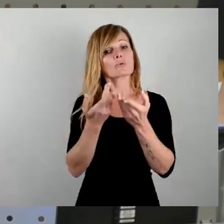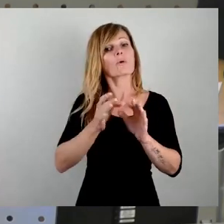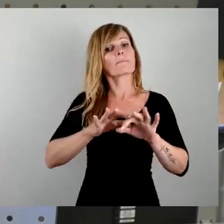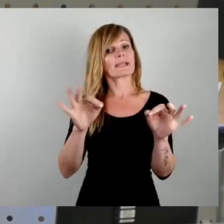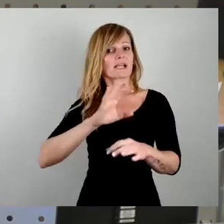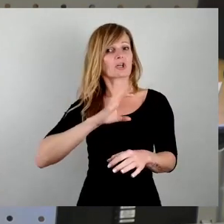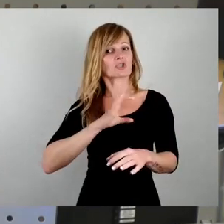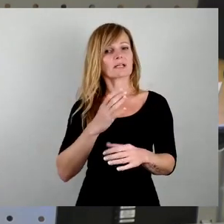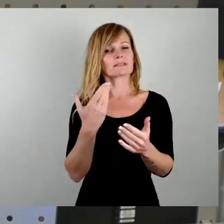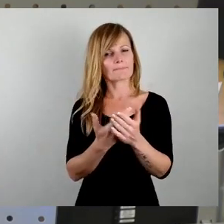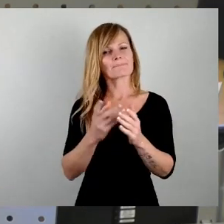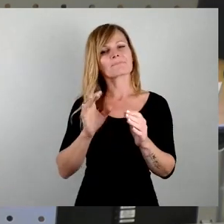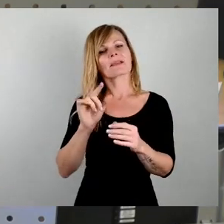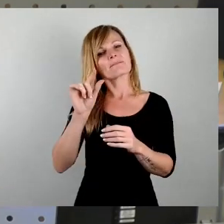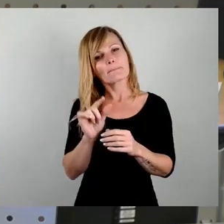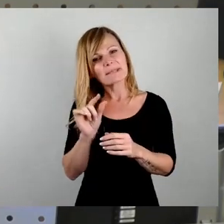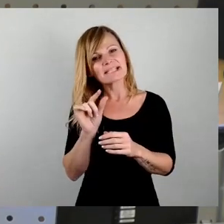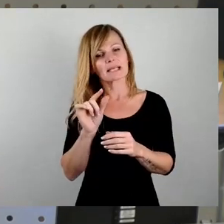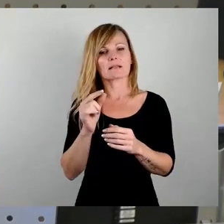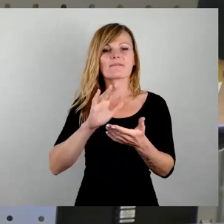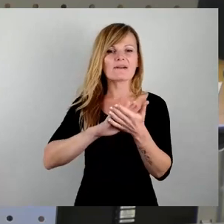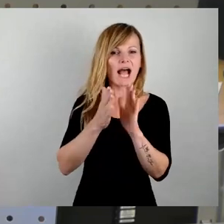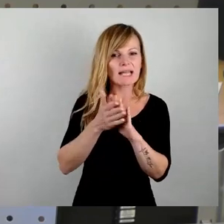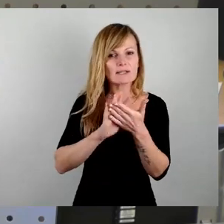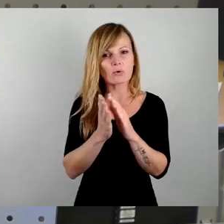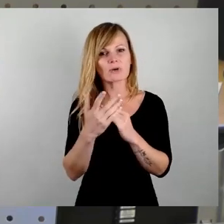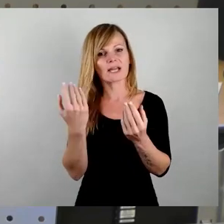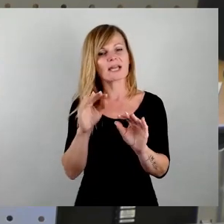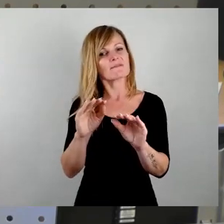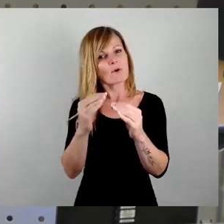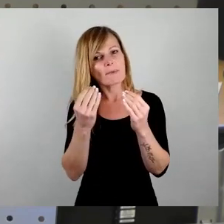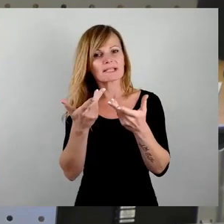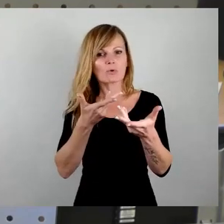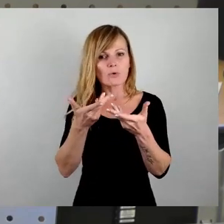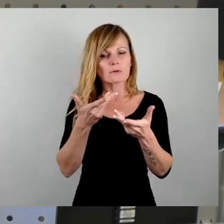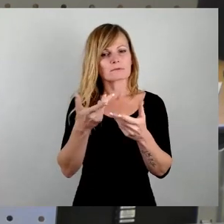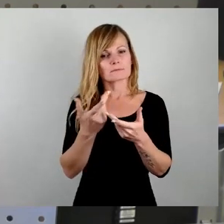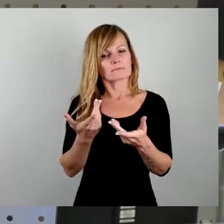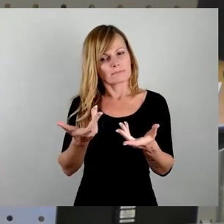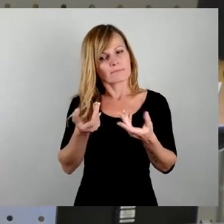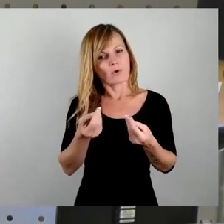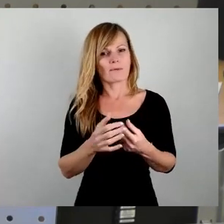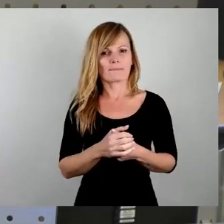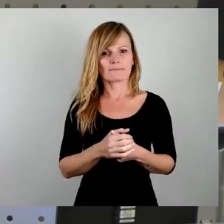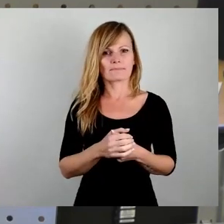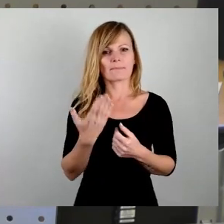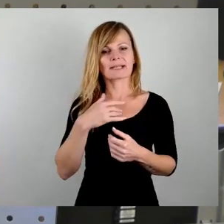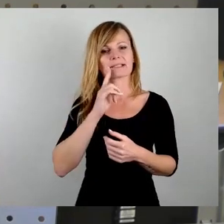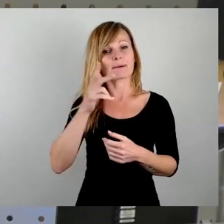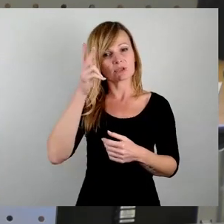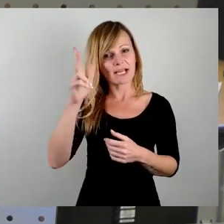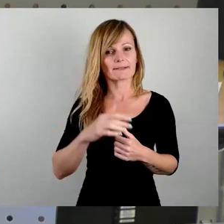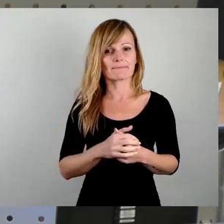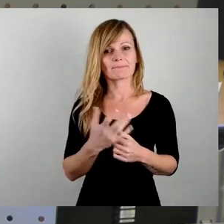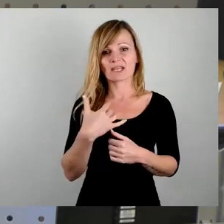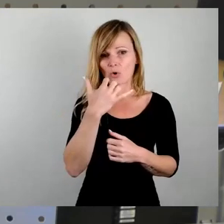eine wenigstens ein bisschen eine Verhandlungs-, eine Informationsposition zu kommen. Meine Damen und Herren, ich hoffe,